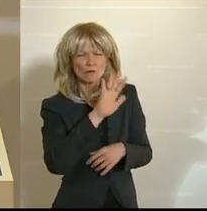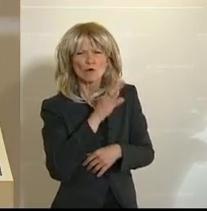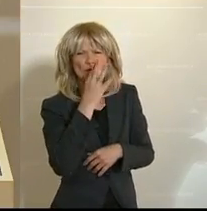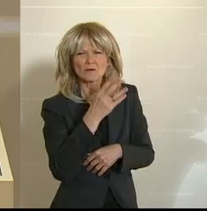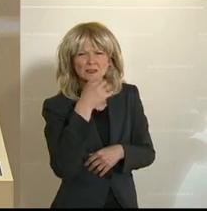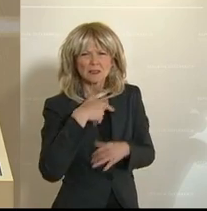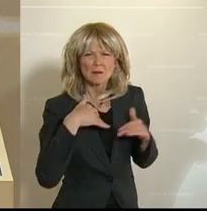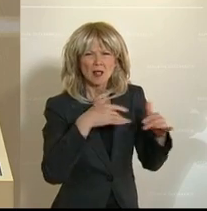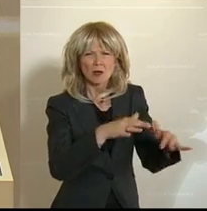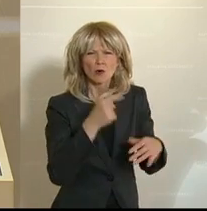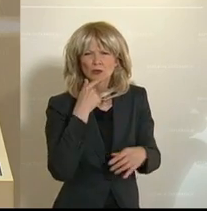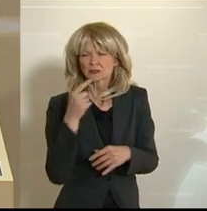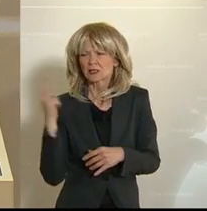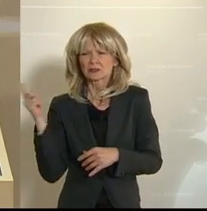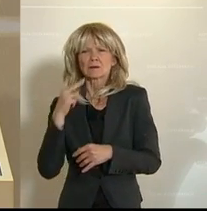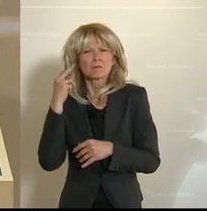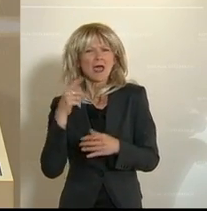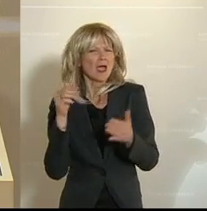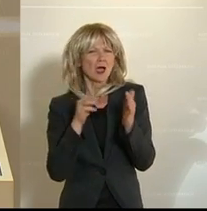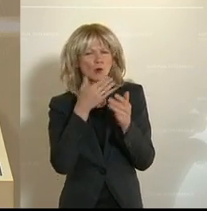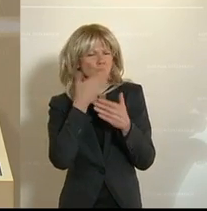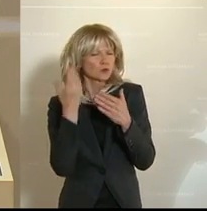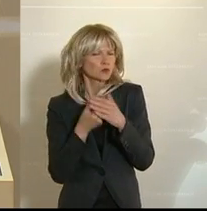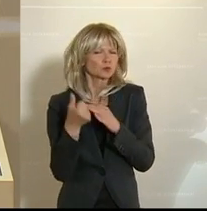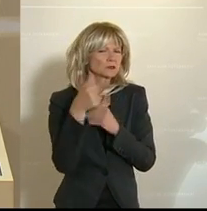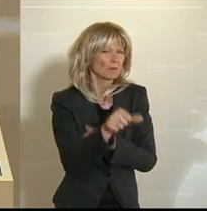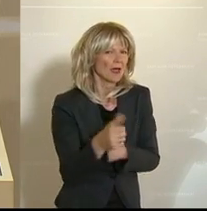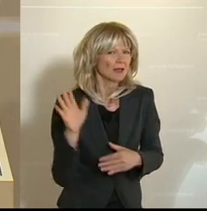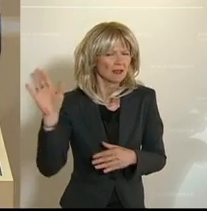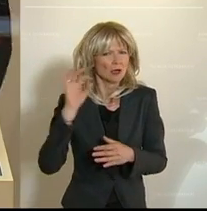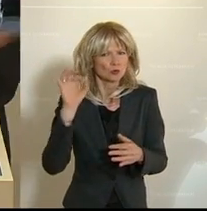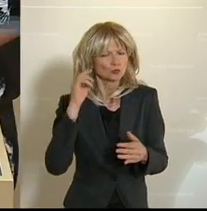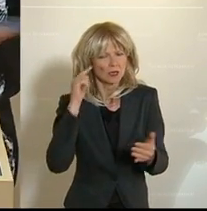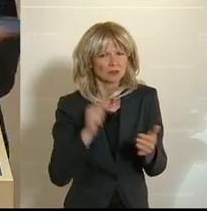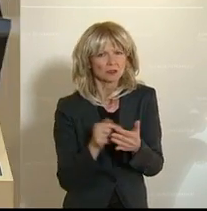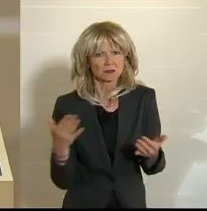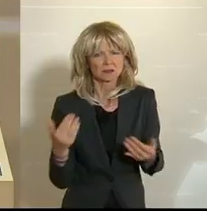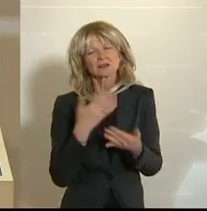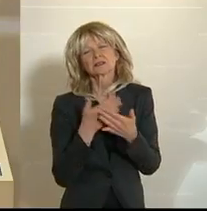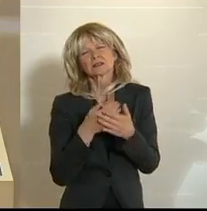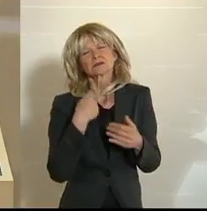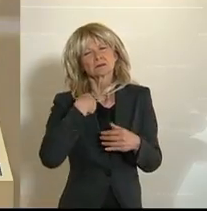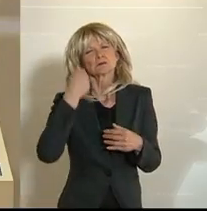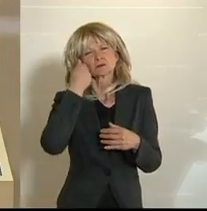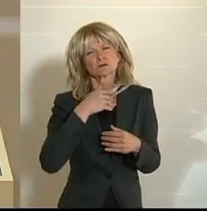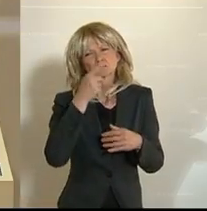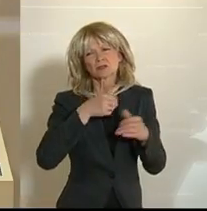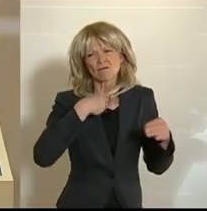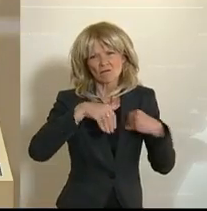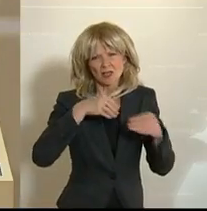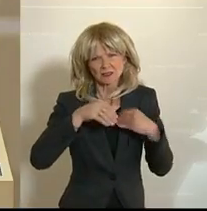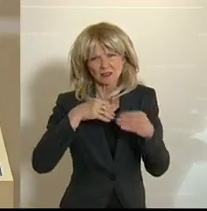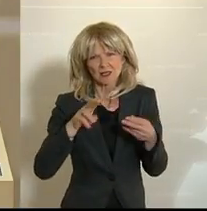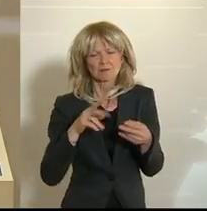einmal erwähnt im Mayer-Gutachten. Also ich bitte da auch wirklich flexibel zu sein mit der Zeit, was eventuell höhere